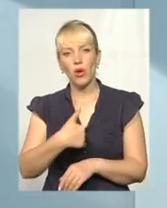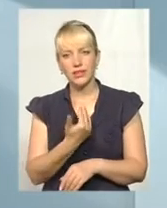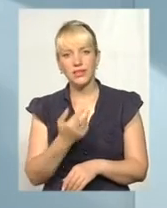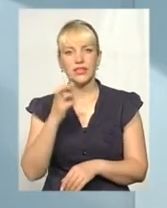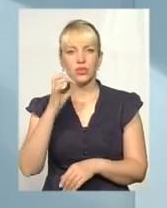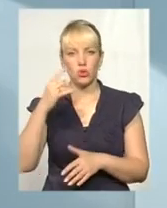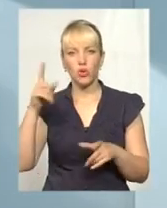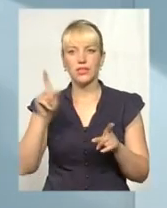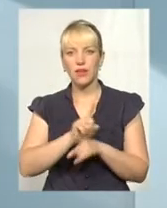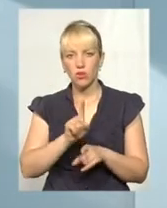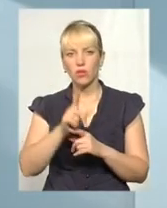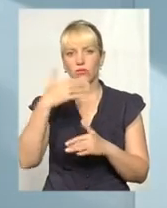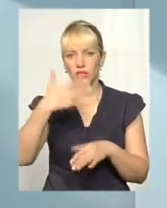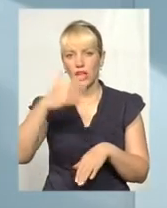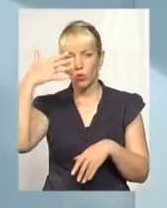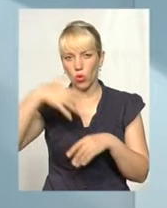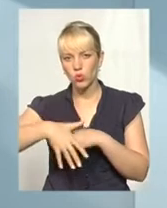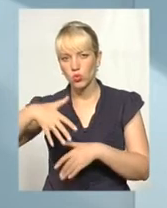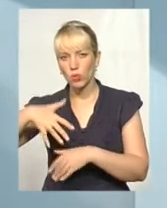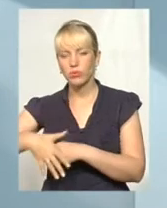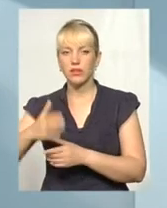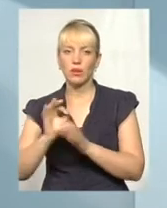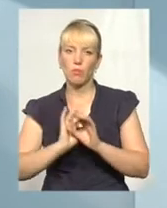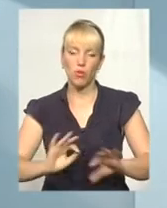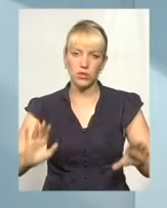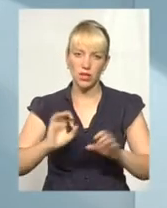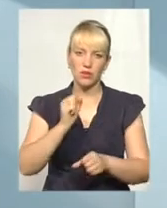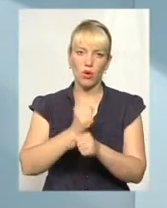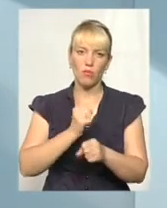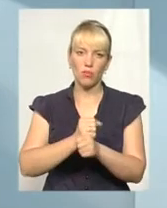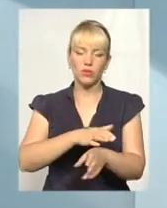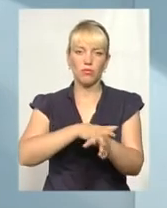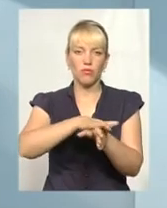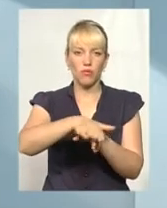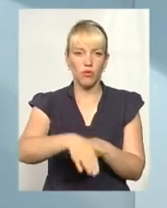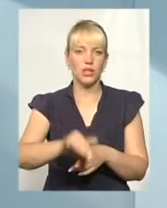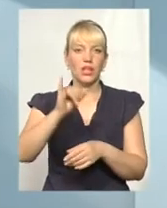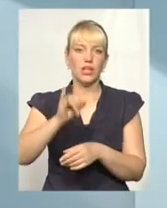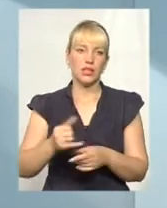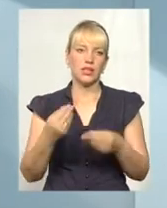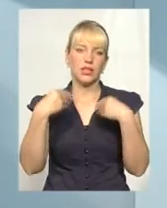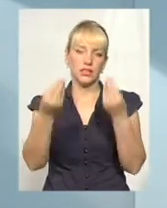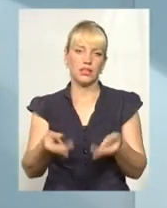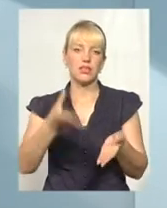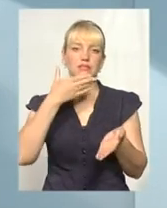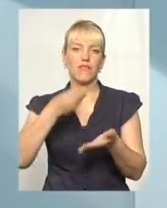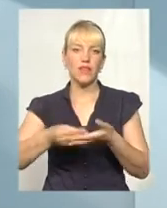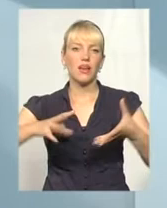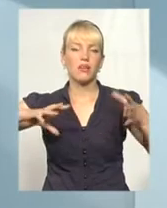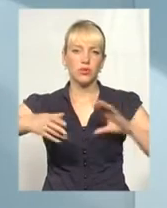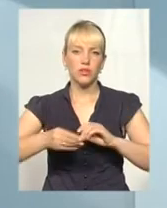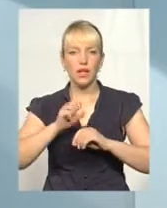розуміють і проведення відповідної інформаційної роз'яснювальної роботи дає свій належний результат. Але